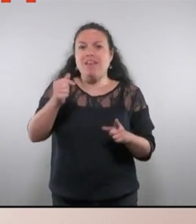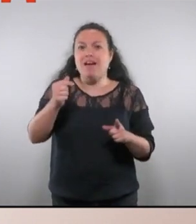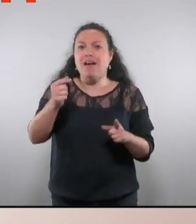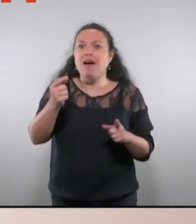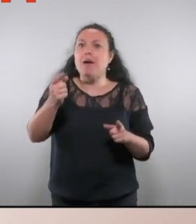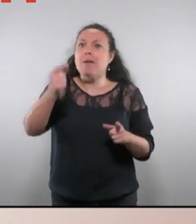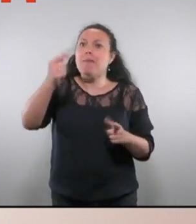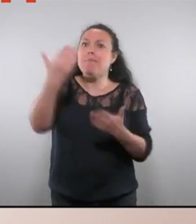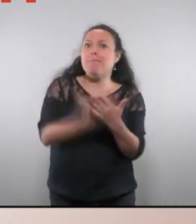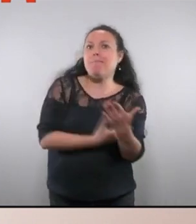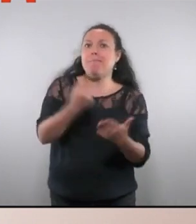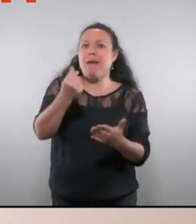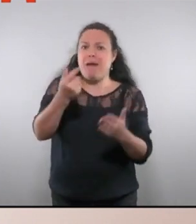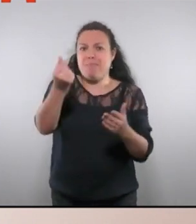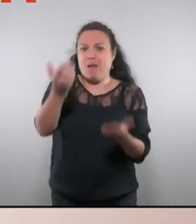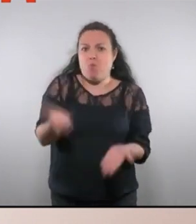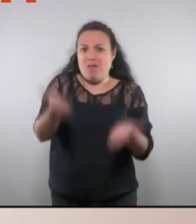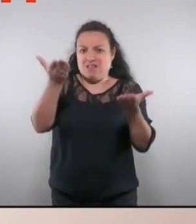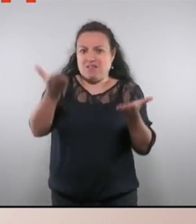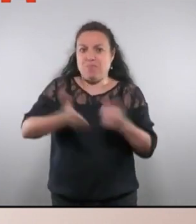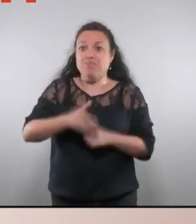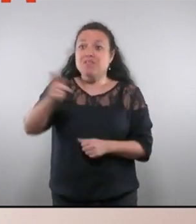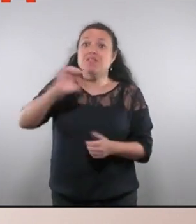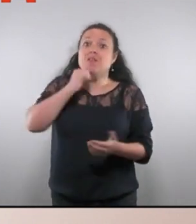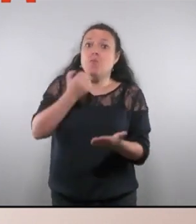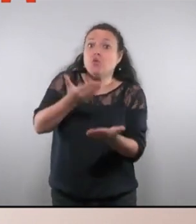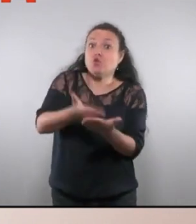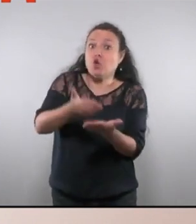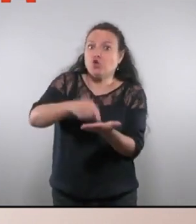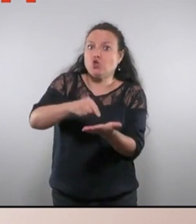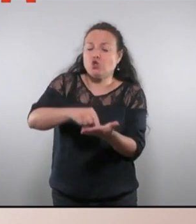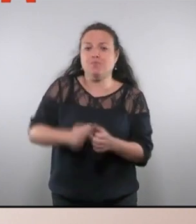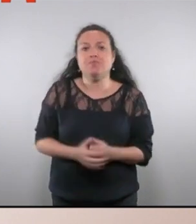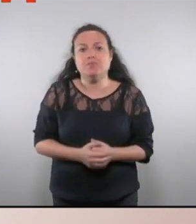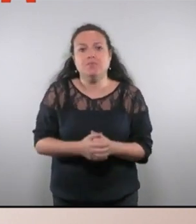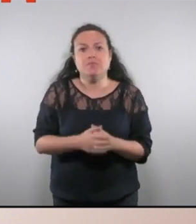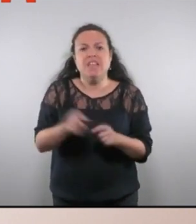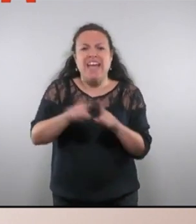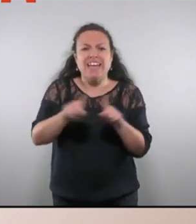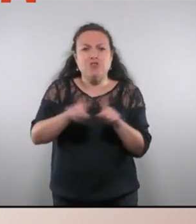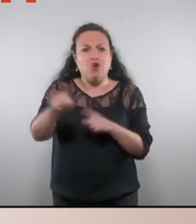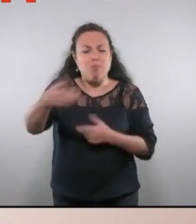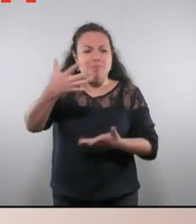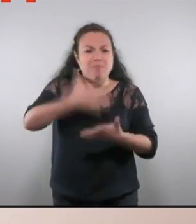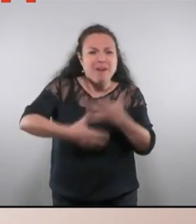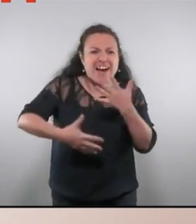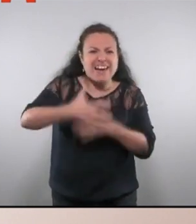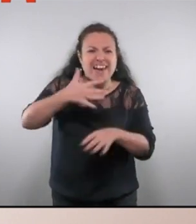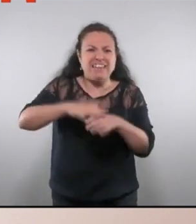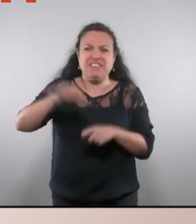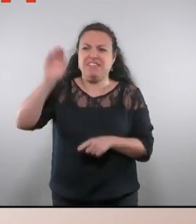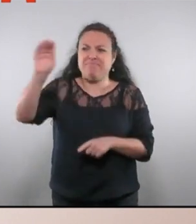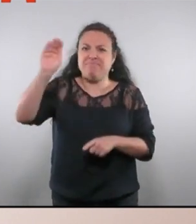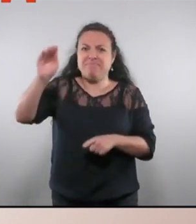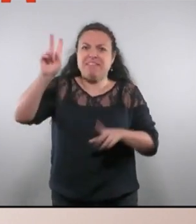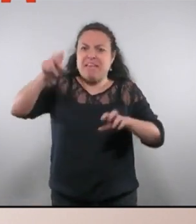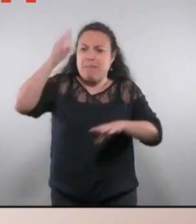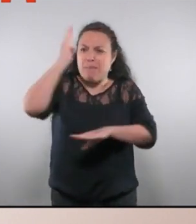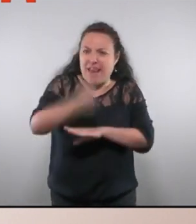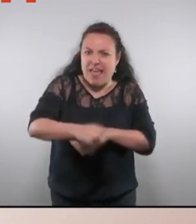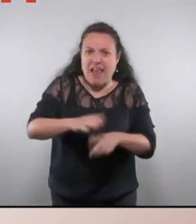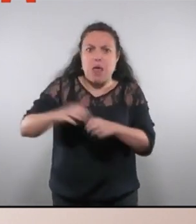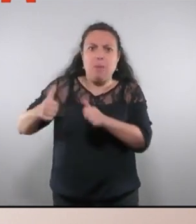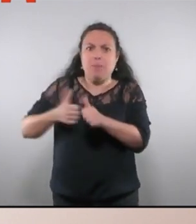del pa. I és que les seves mocions no són altra cosa que una aigua barreig de crides a l'enduriment penal, a la